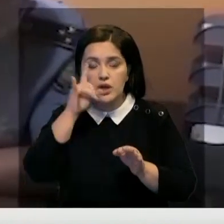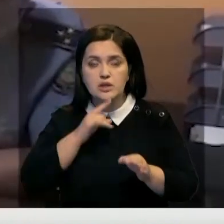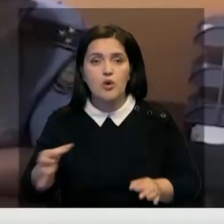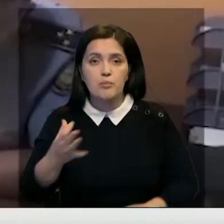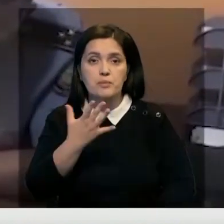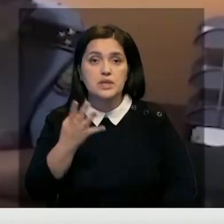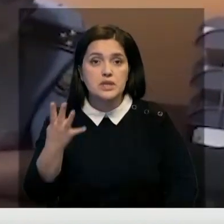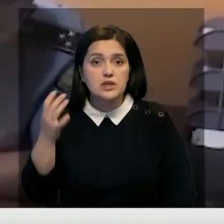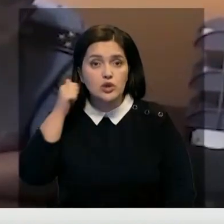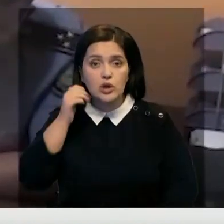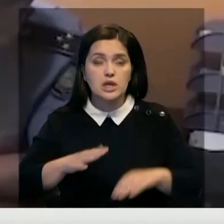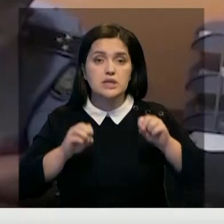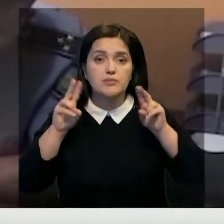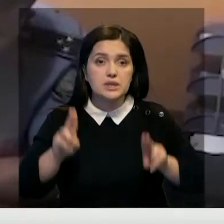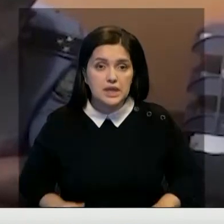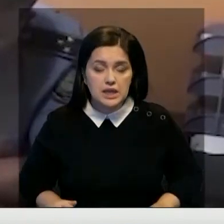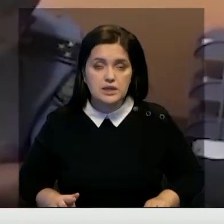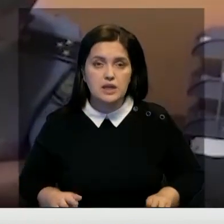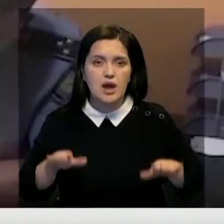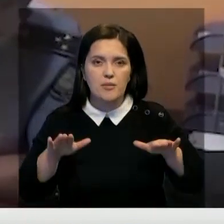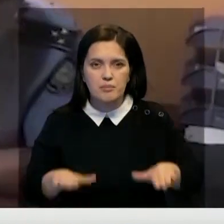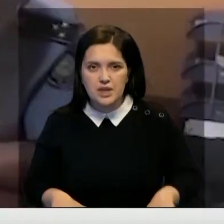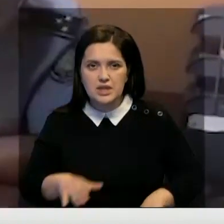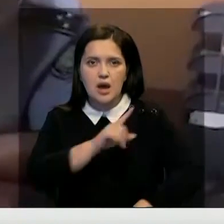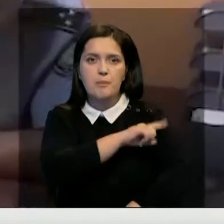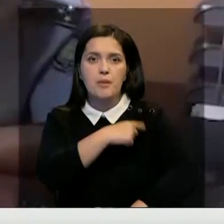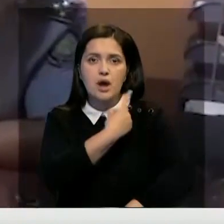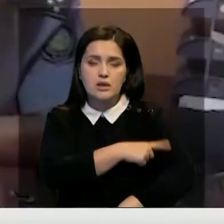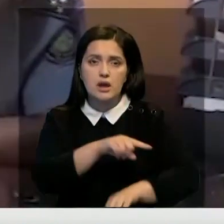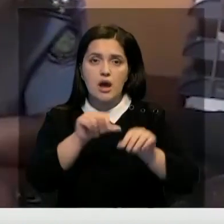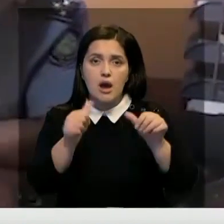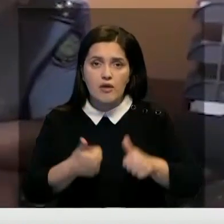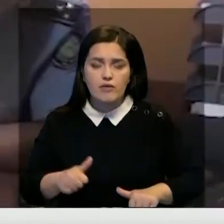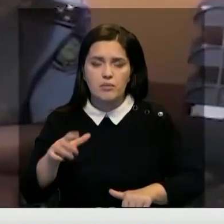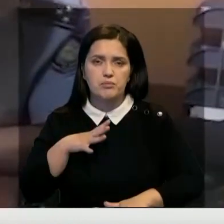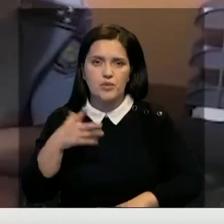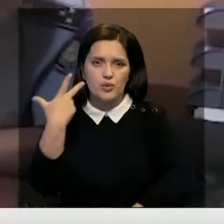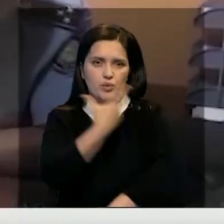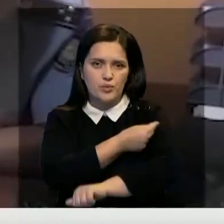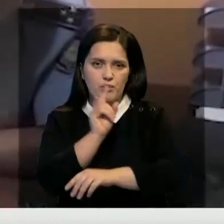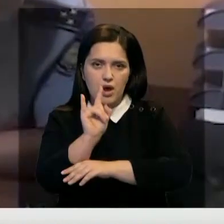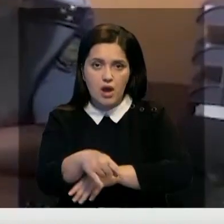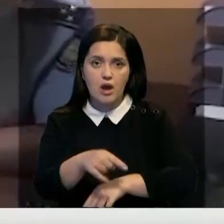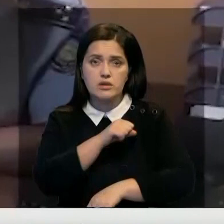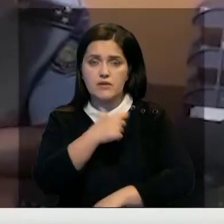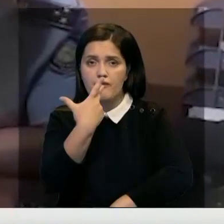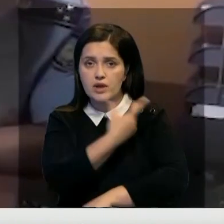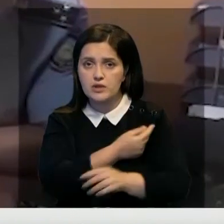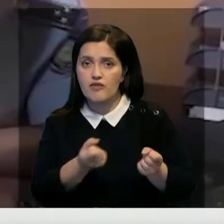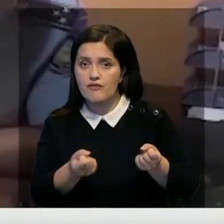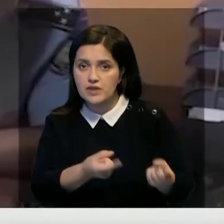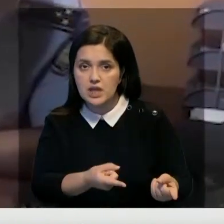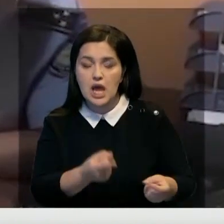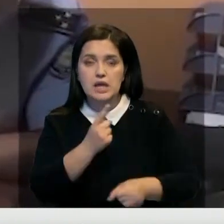области. 54-летний специалист местной амбулатории оформлял пациентов как вакцинированных, а саму вакцину уничтожал.